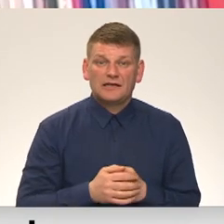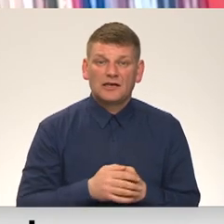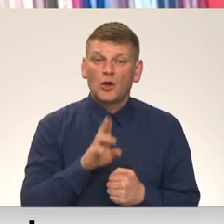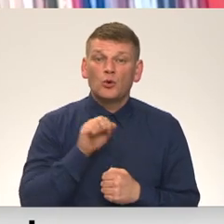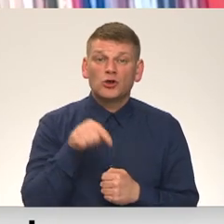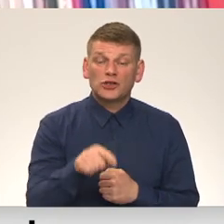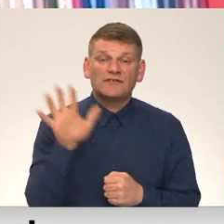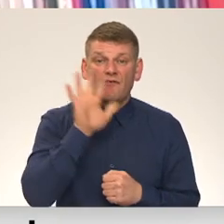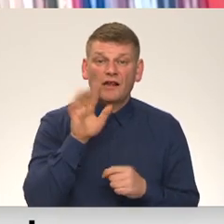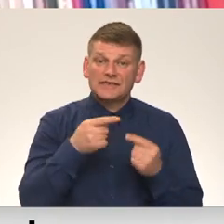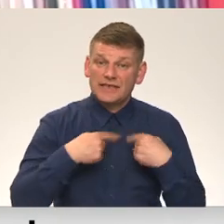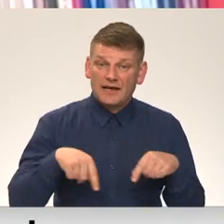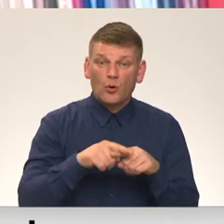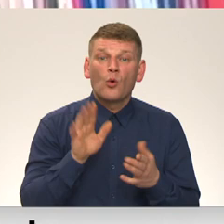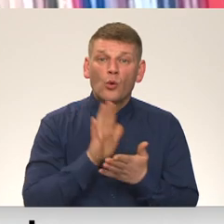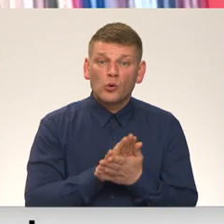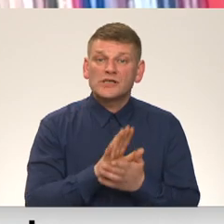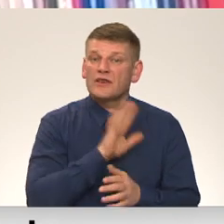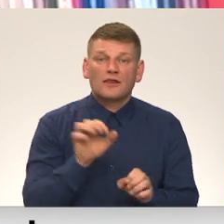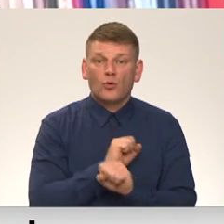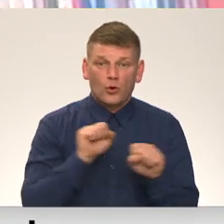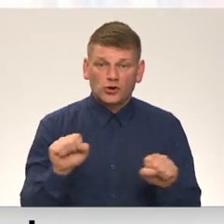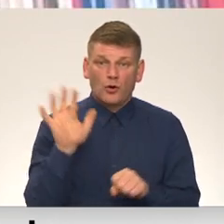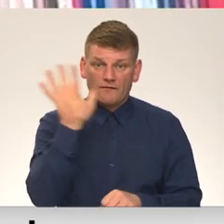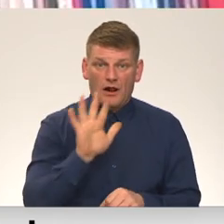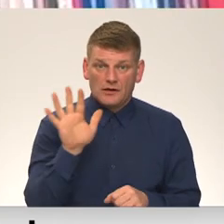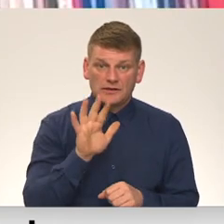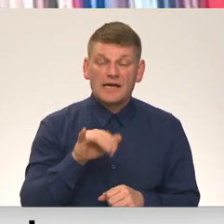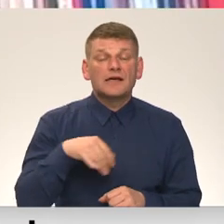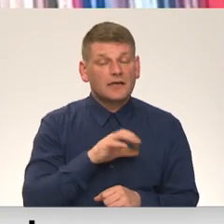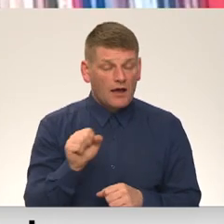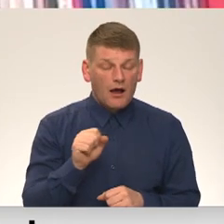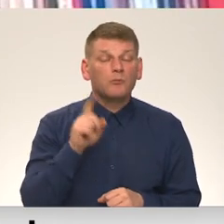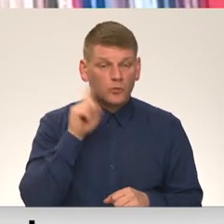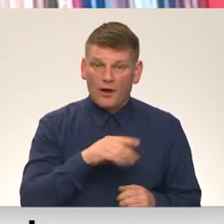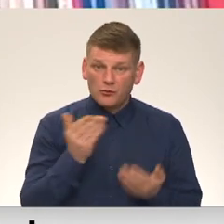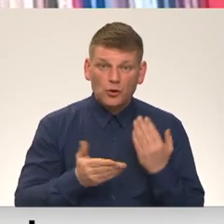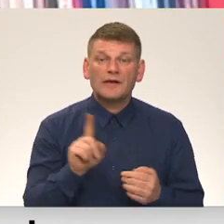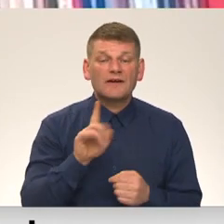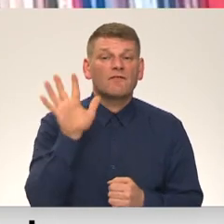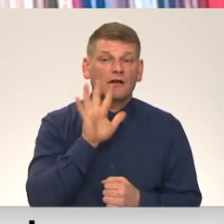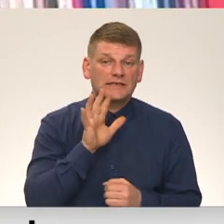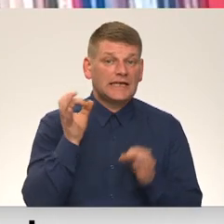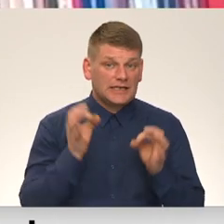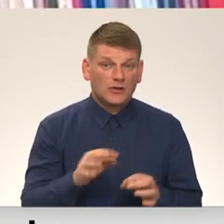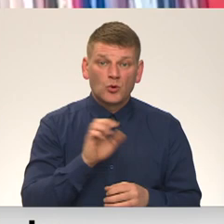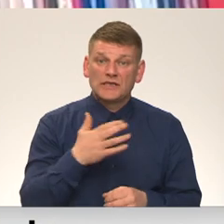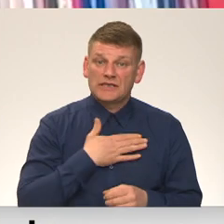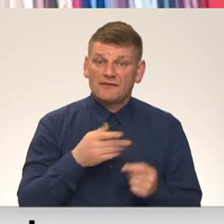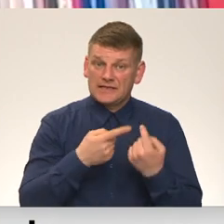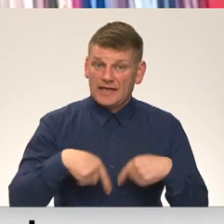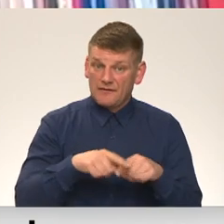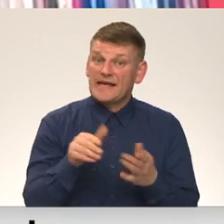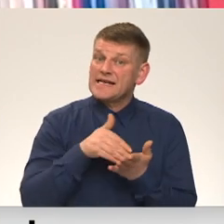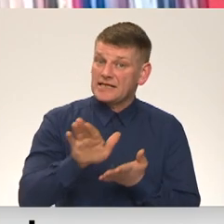šīs valsts teritorijas uz nedrošo valstī. Jā, neapšaubāmi valstī ir tiesības no savas teritorijas